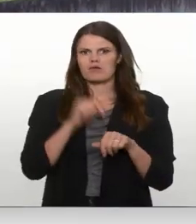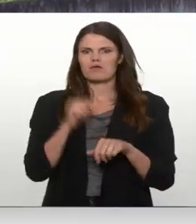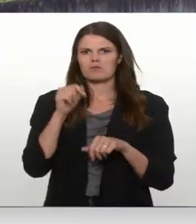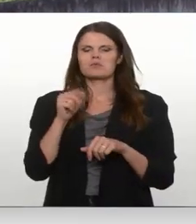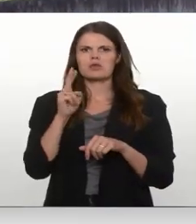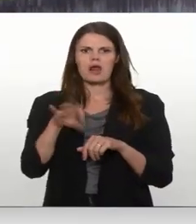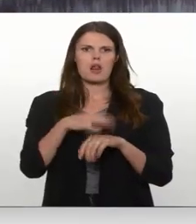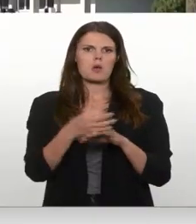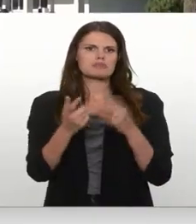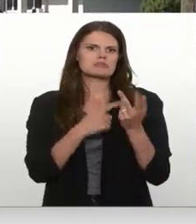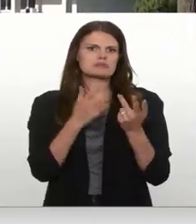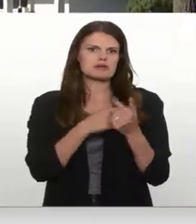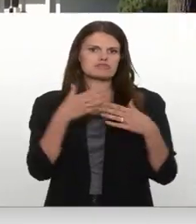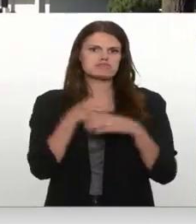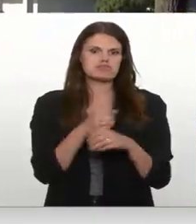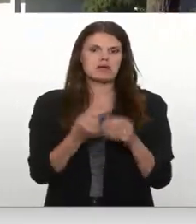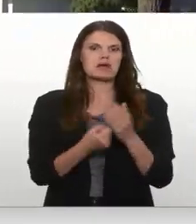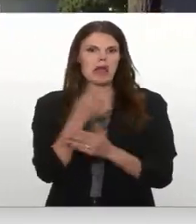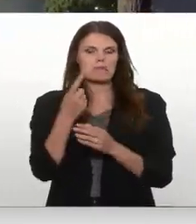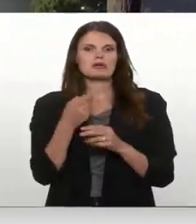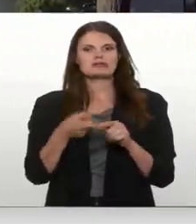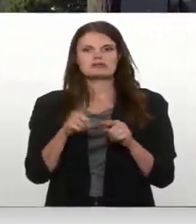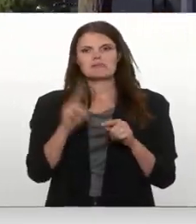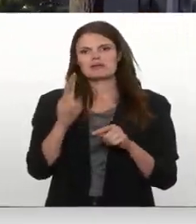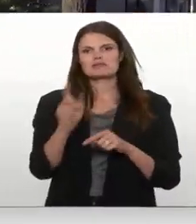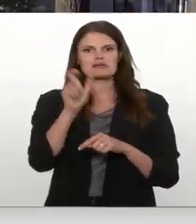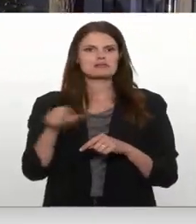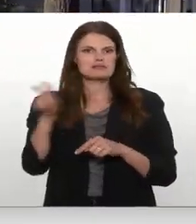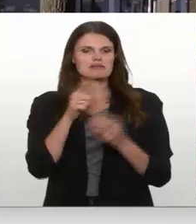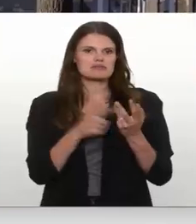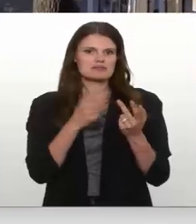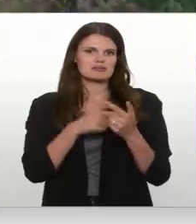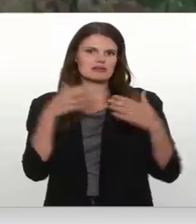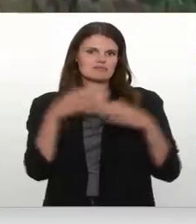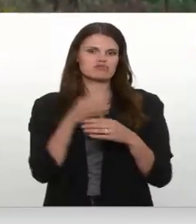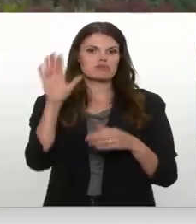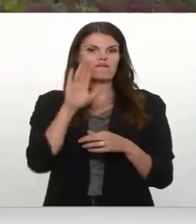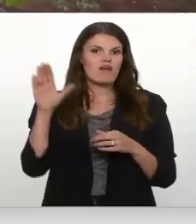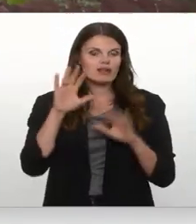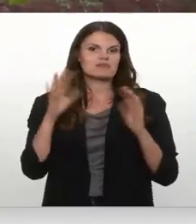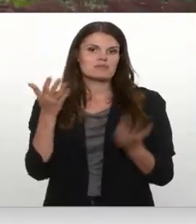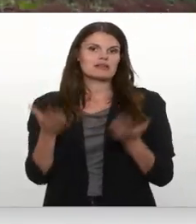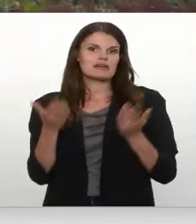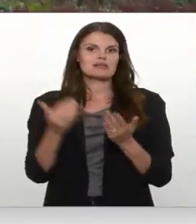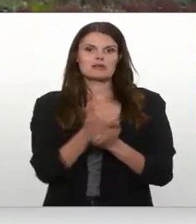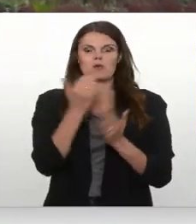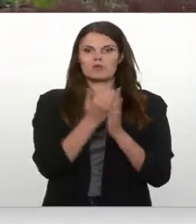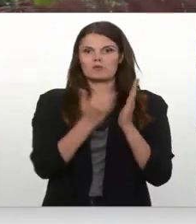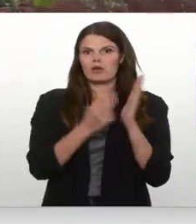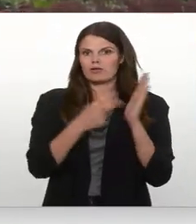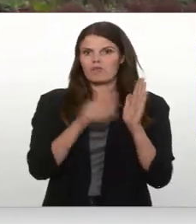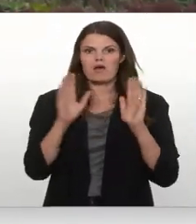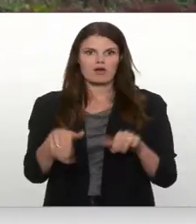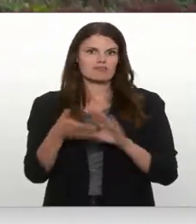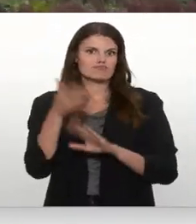skaita neliels samazinājums un iemesls varētu būt arī iedzīvotāja skaita kritums valstī. Taču iespējams, ka jaunie noteikumi varētu